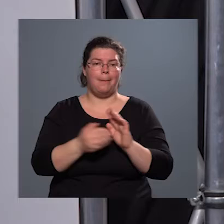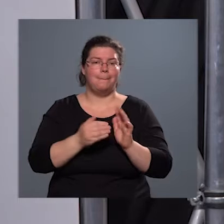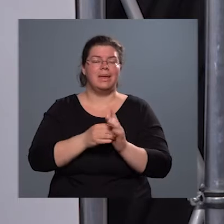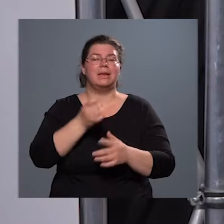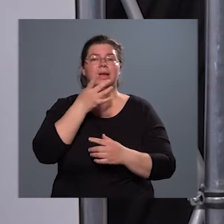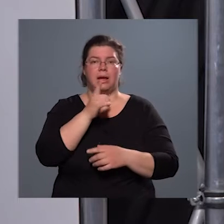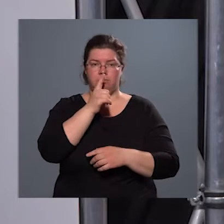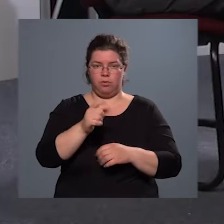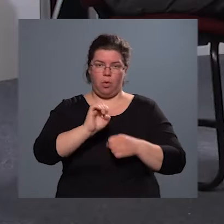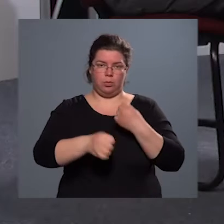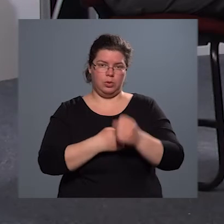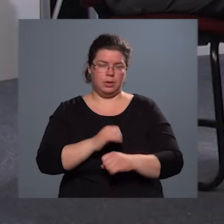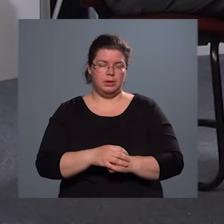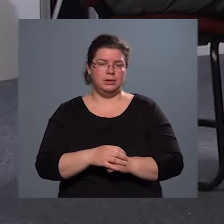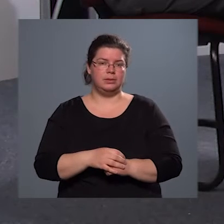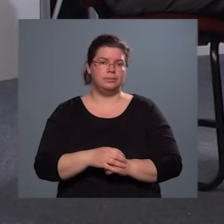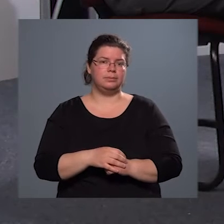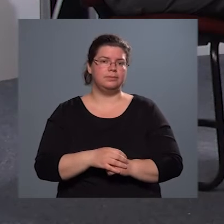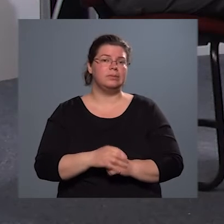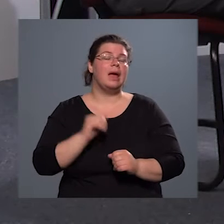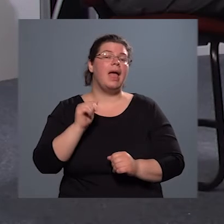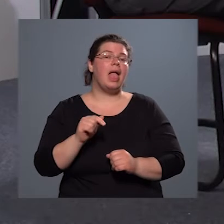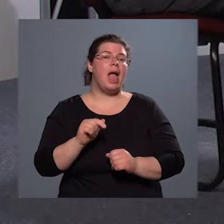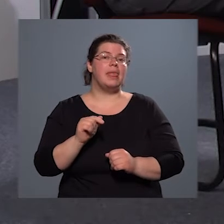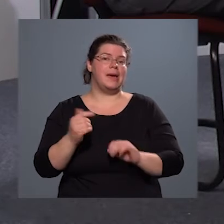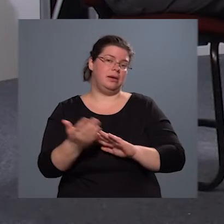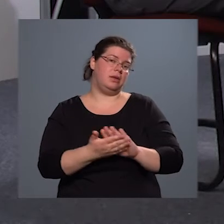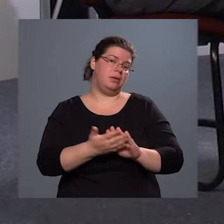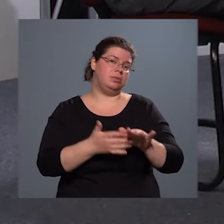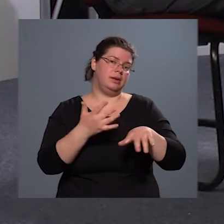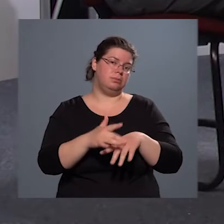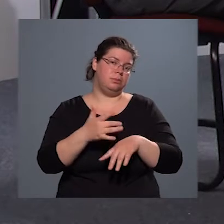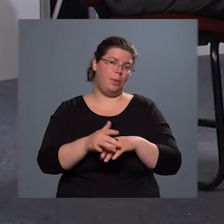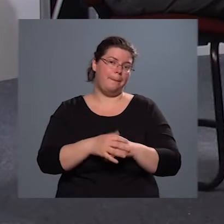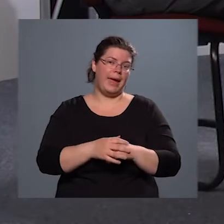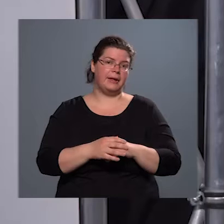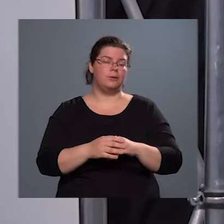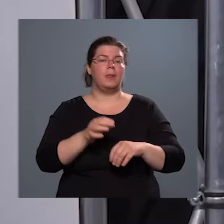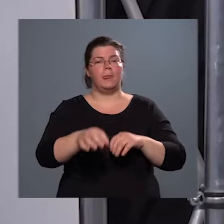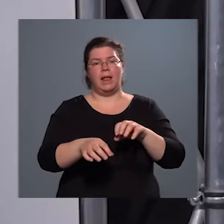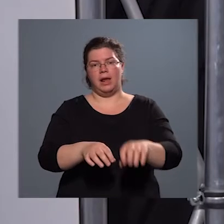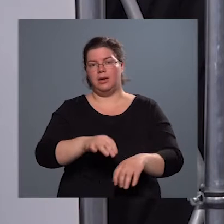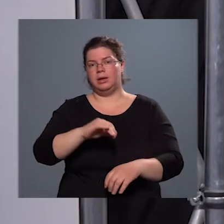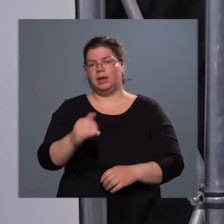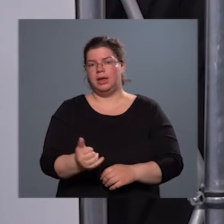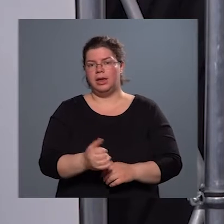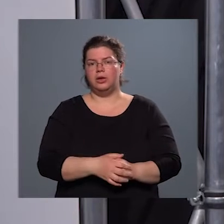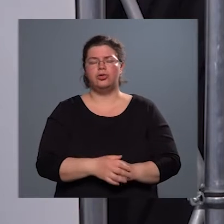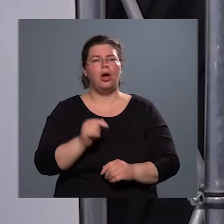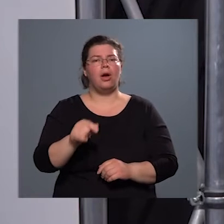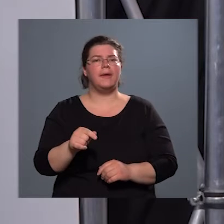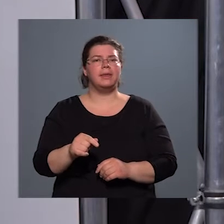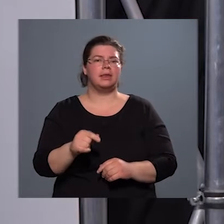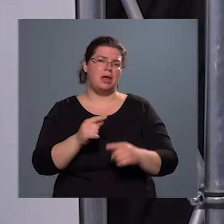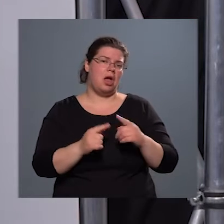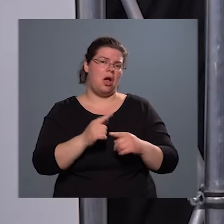működni fog. Ennek az alapjait próbáljuk lerakni, illetve az apró